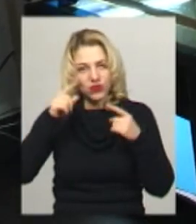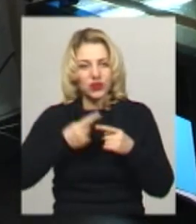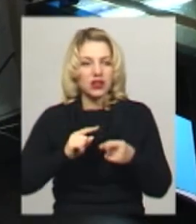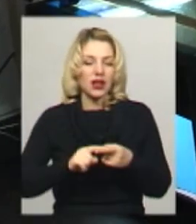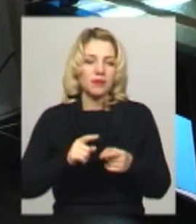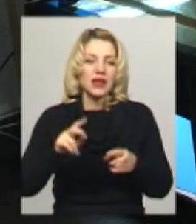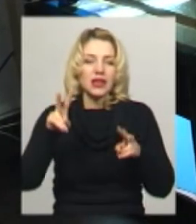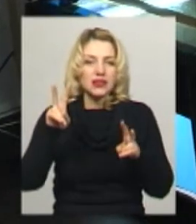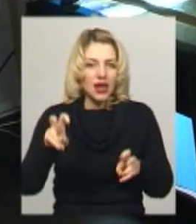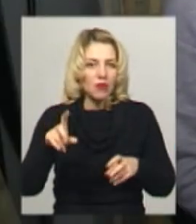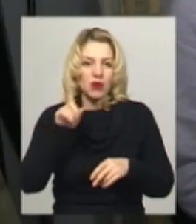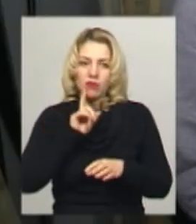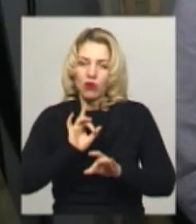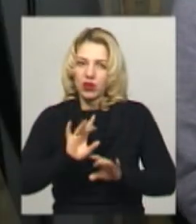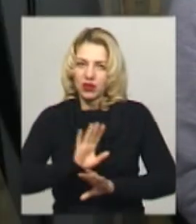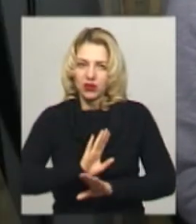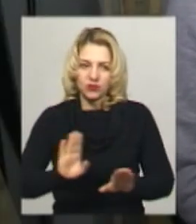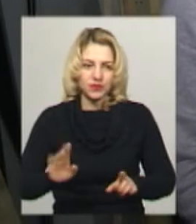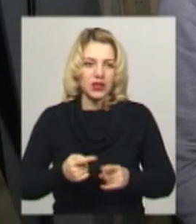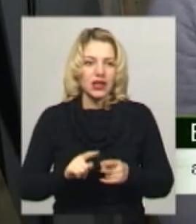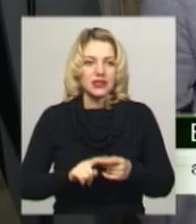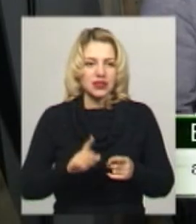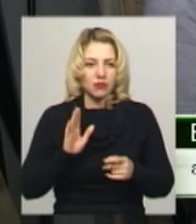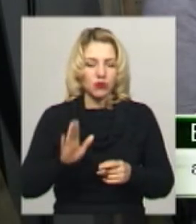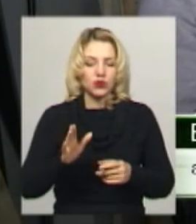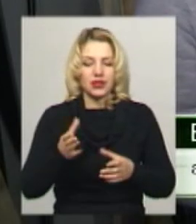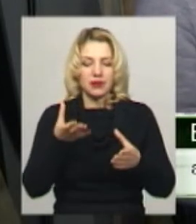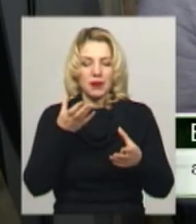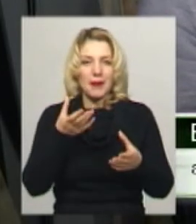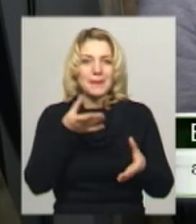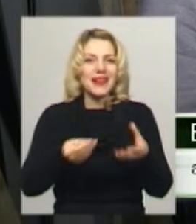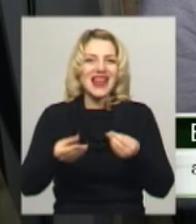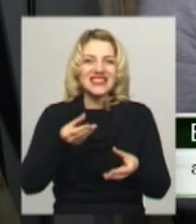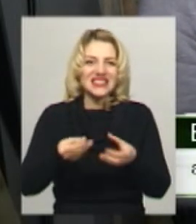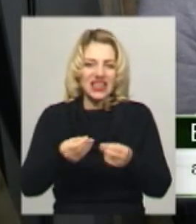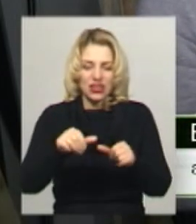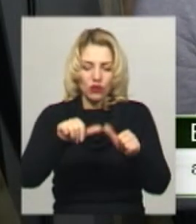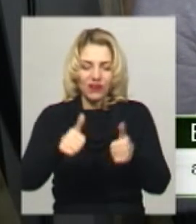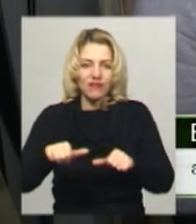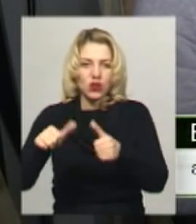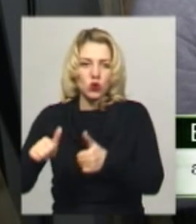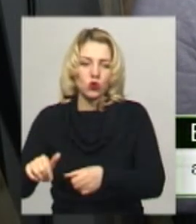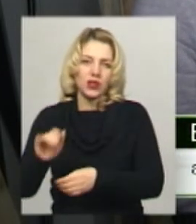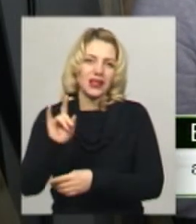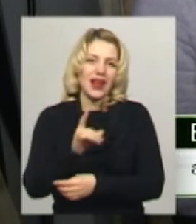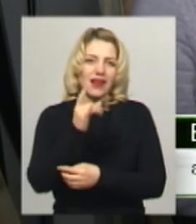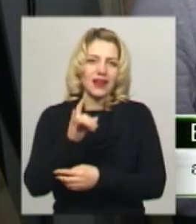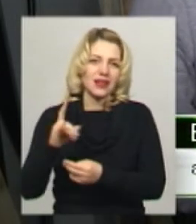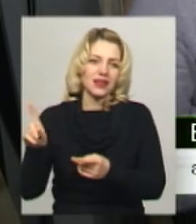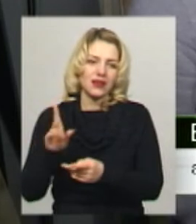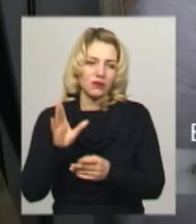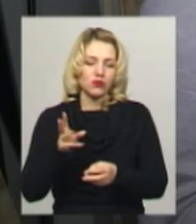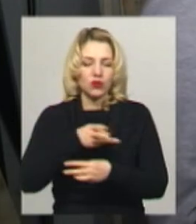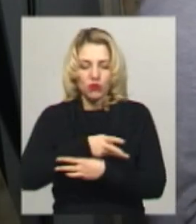автор проєкту поки не розголошує. Це буде стоп-моушн пластилінові фігурки, ось які ми будемо знімати,